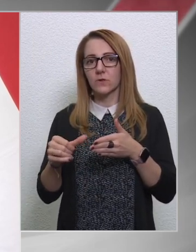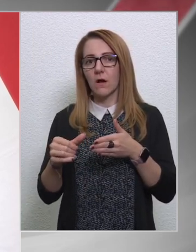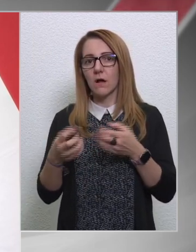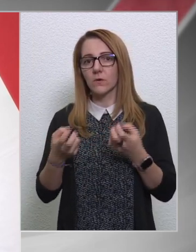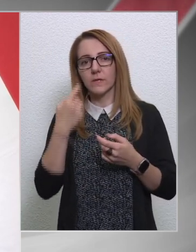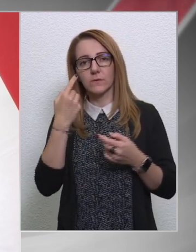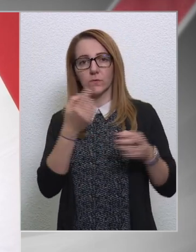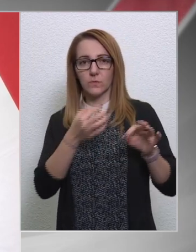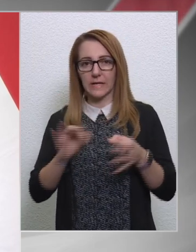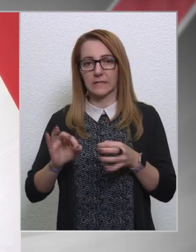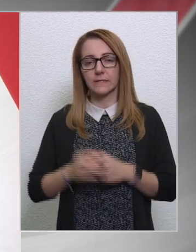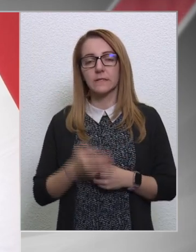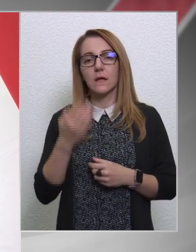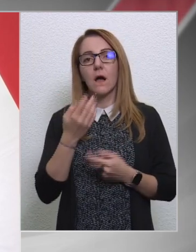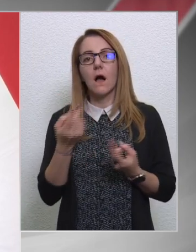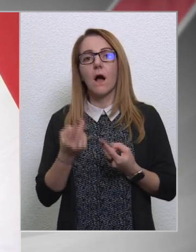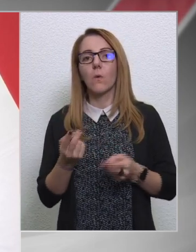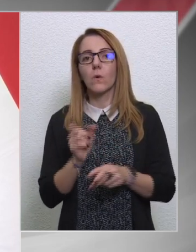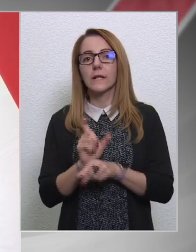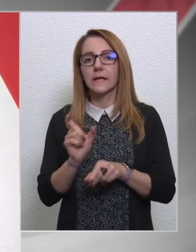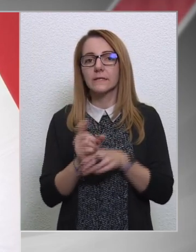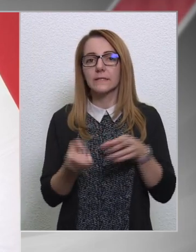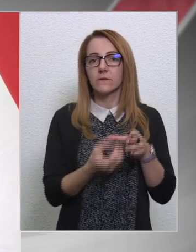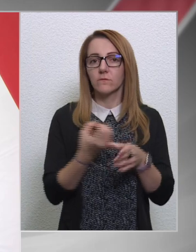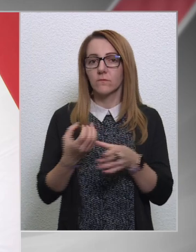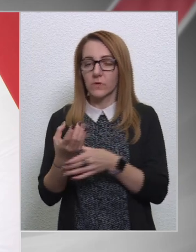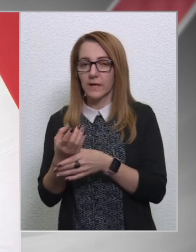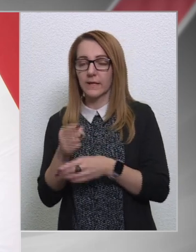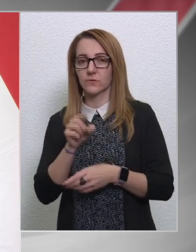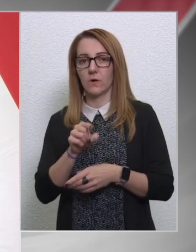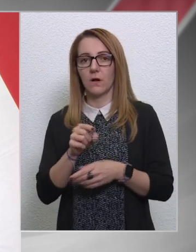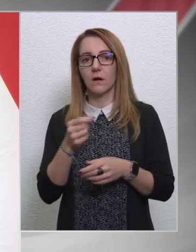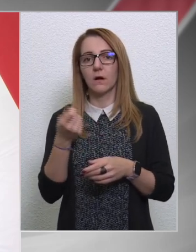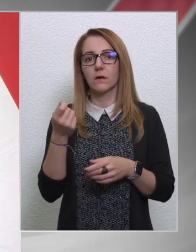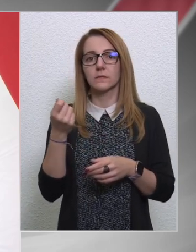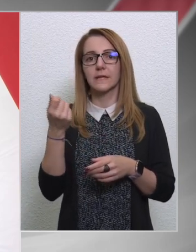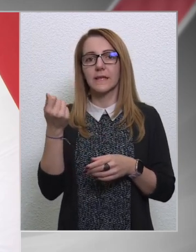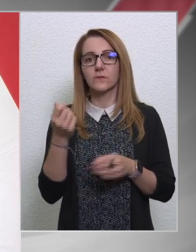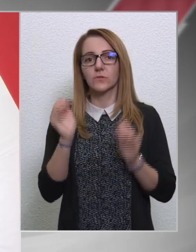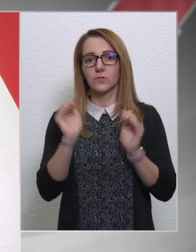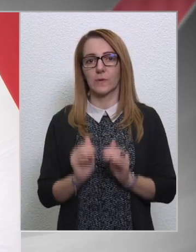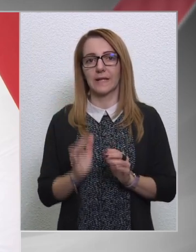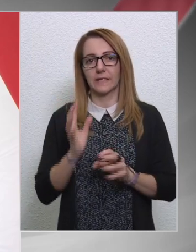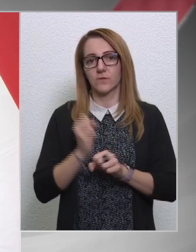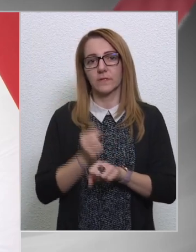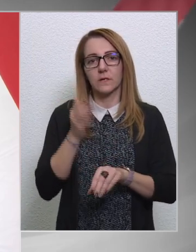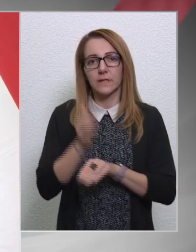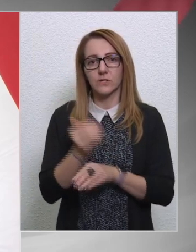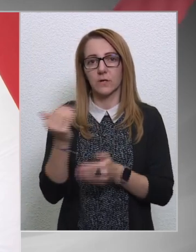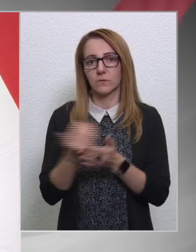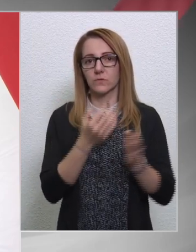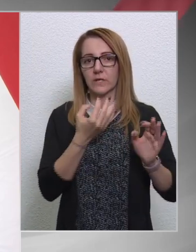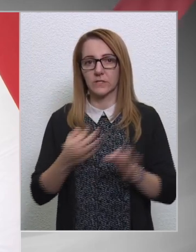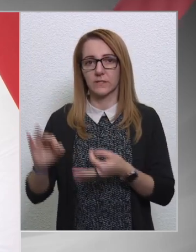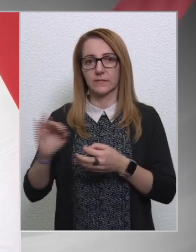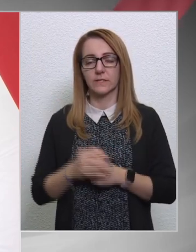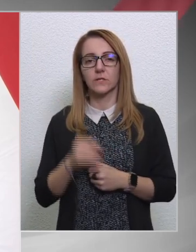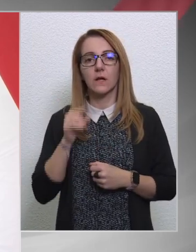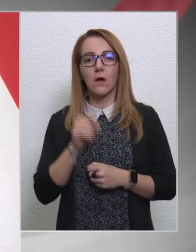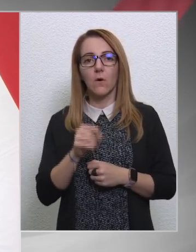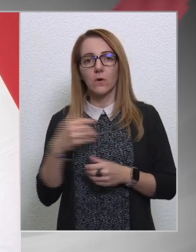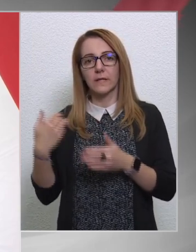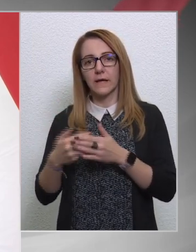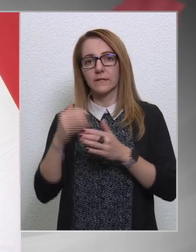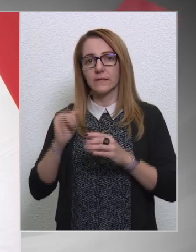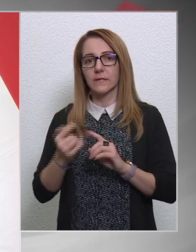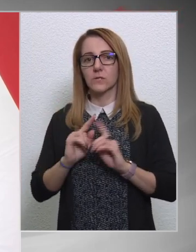leszhető kérdés. Ahol hiányoznak források, az a rezsicsökkentés fenntartásához szükséges intézkedések, ott pedig